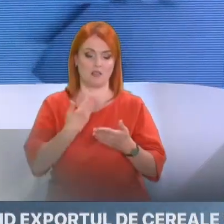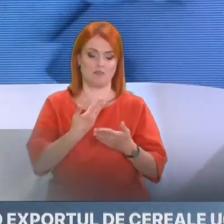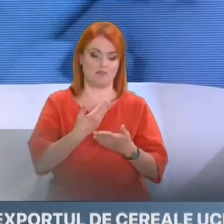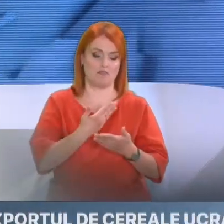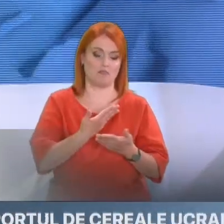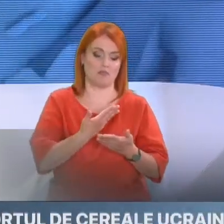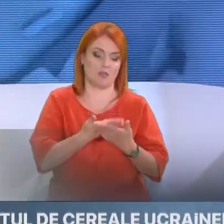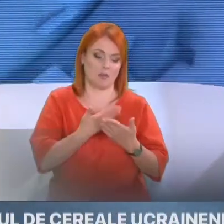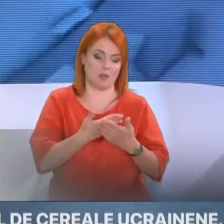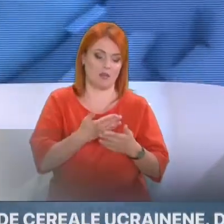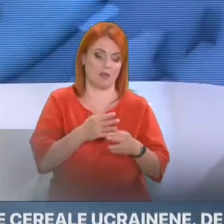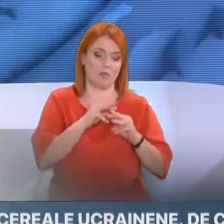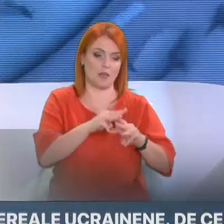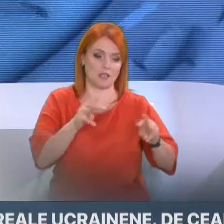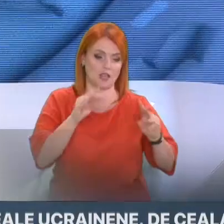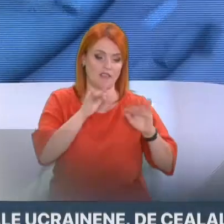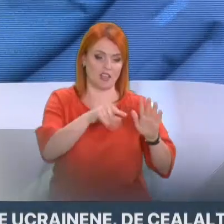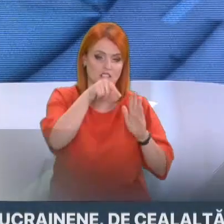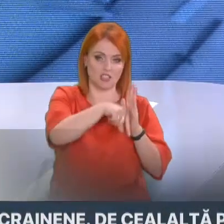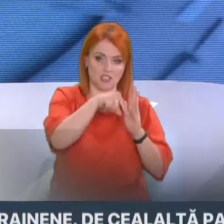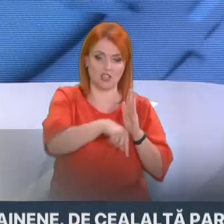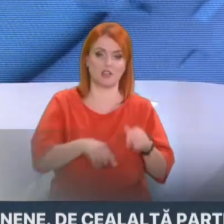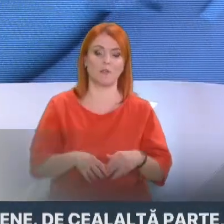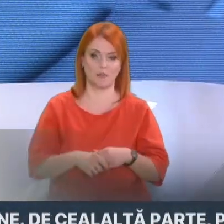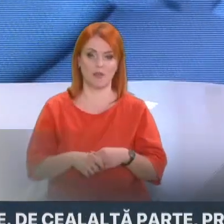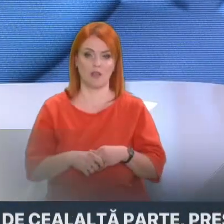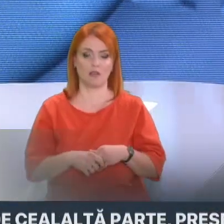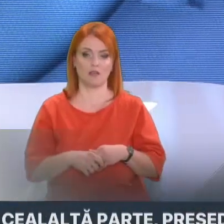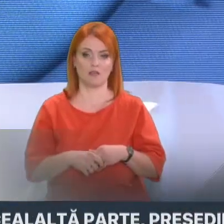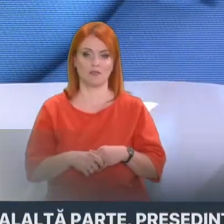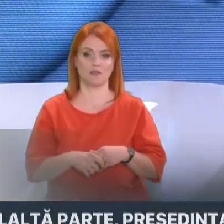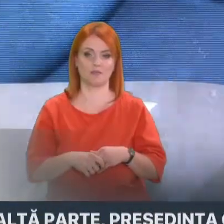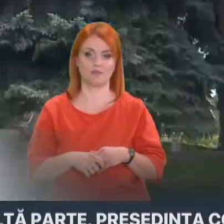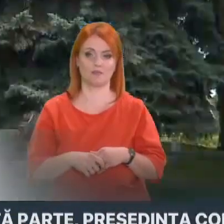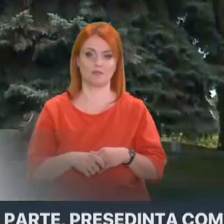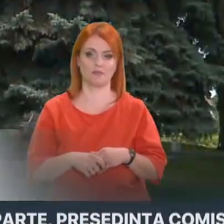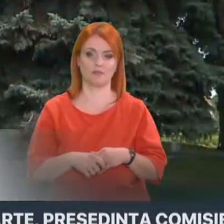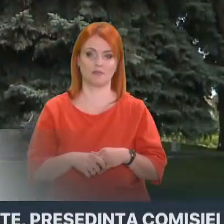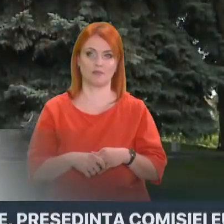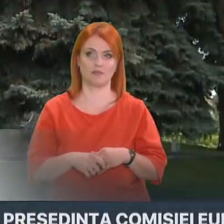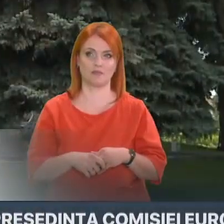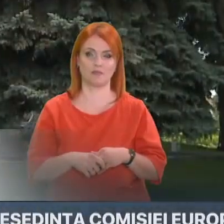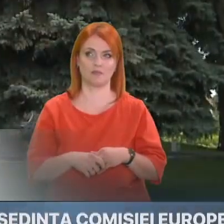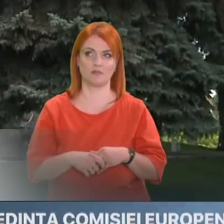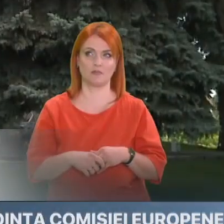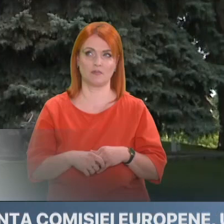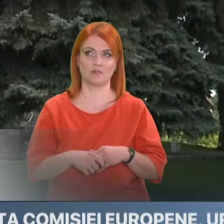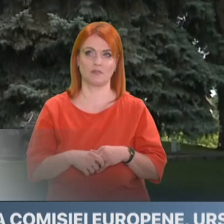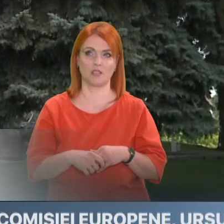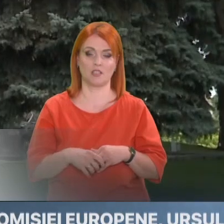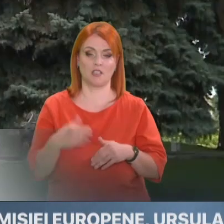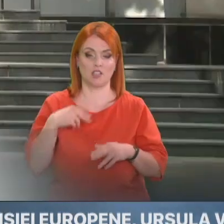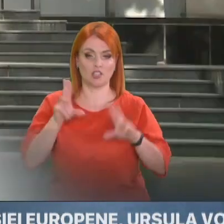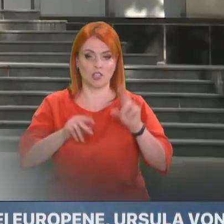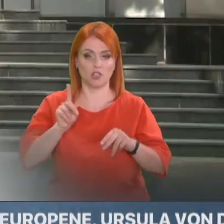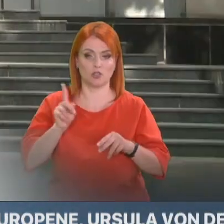Păcat că acest lucru nu a fost invocat de o manieră directă și absolut transparentă,